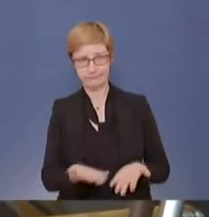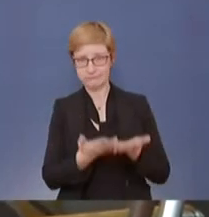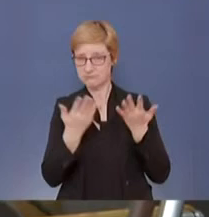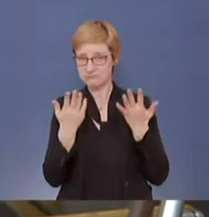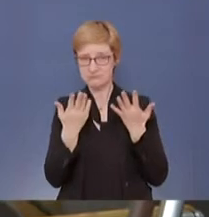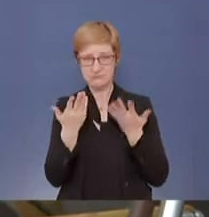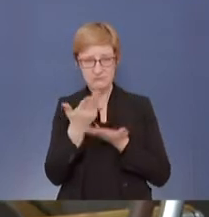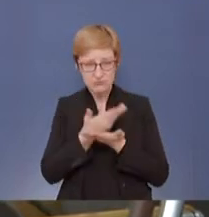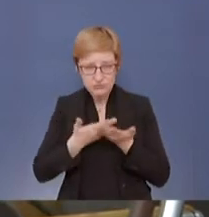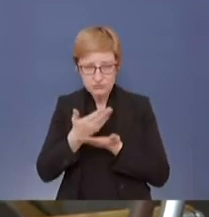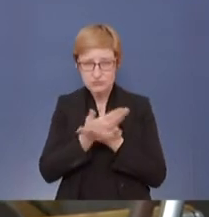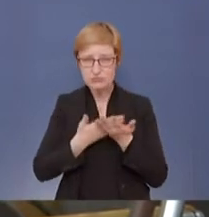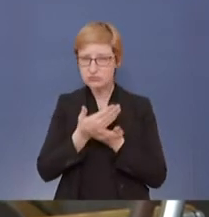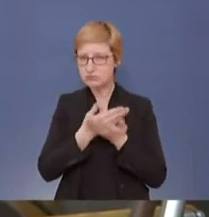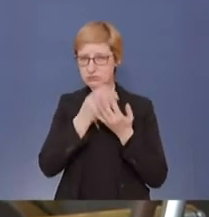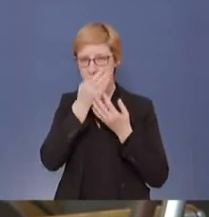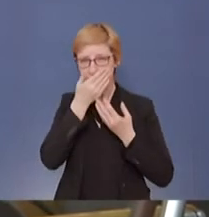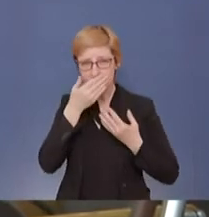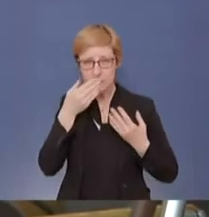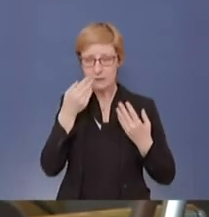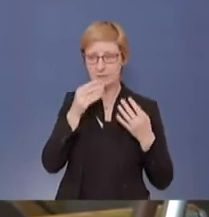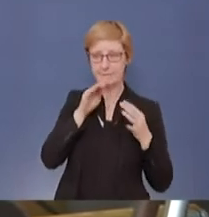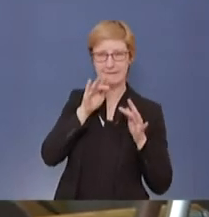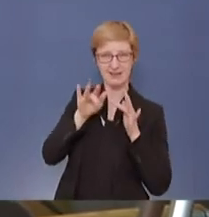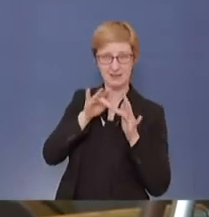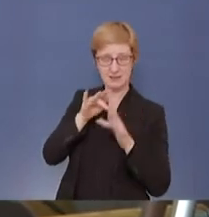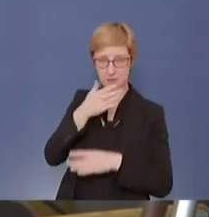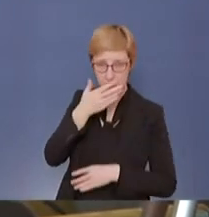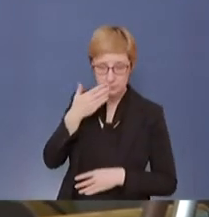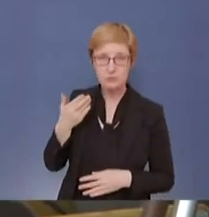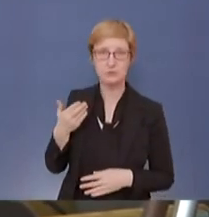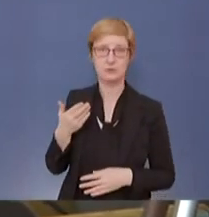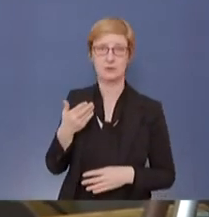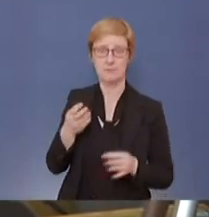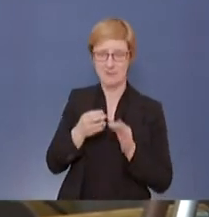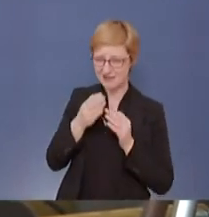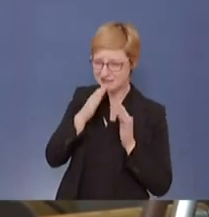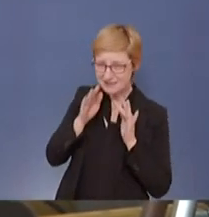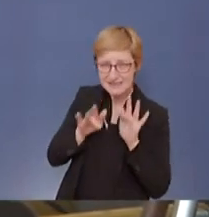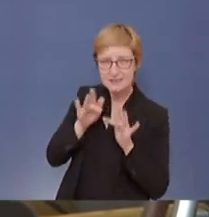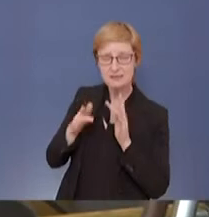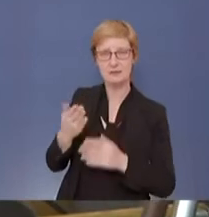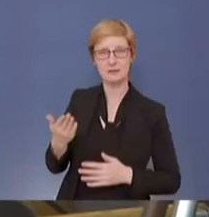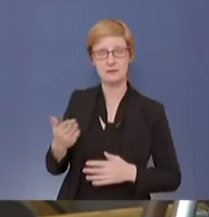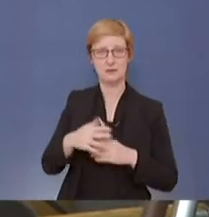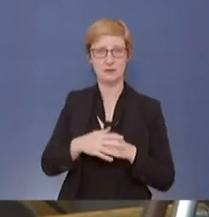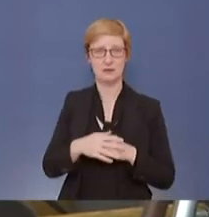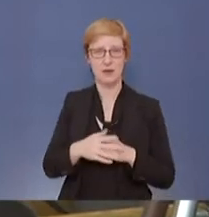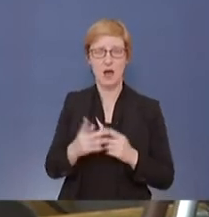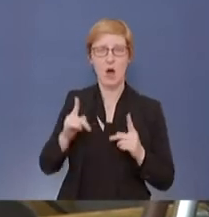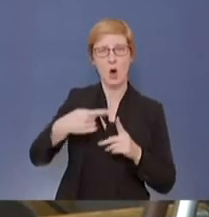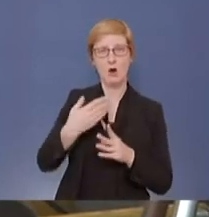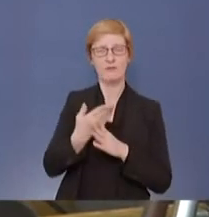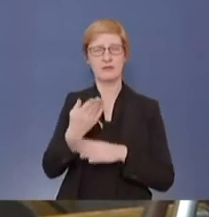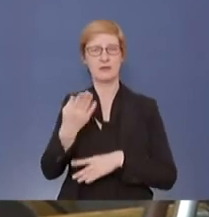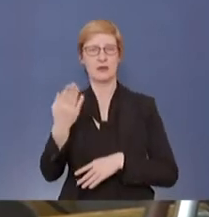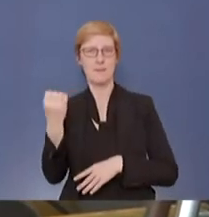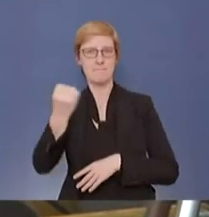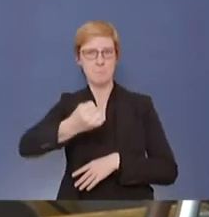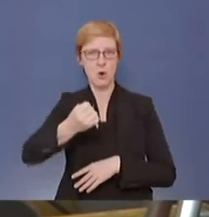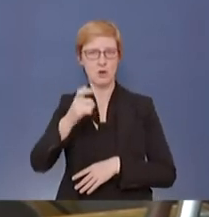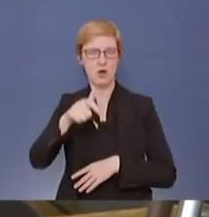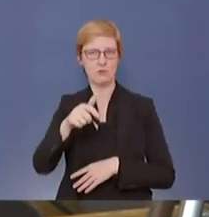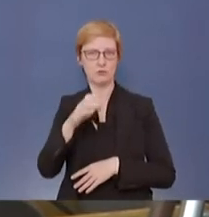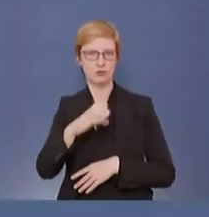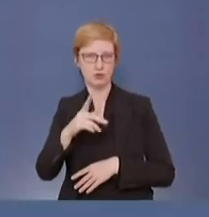explizit angesprochen oder kritisiert vom Minister, sowohl wie die Verantwortung von MBS für den Mord an